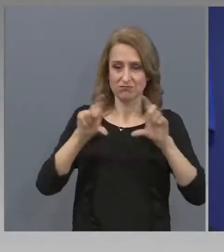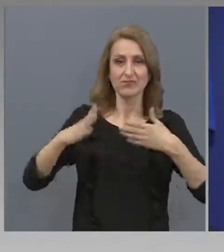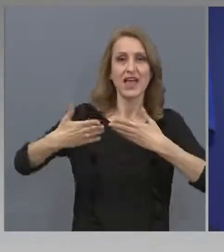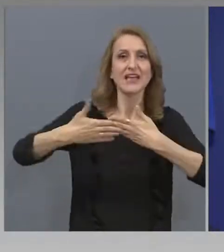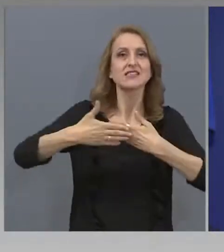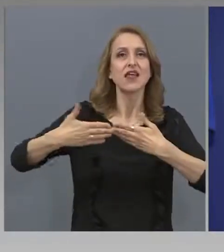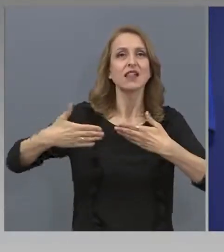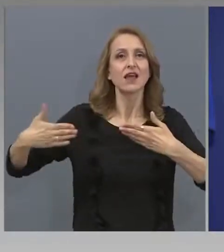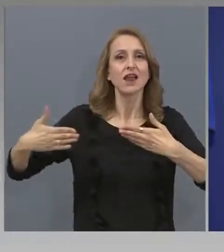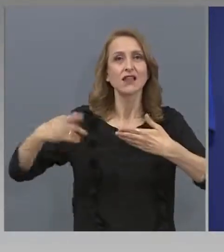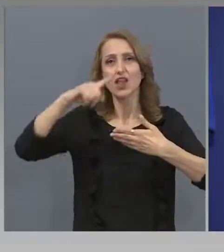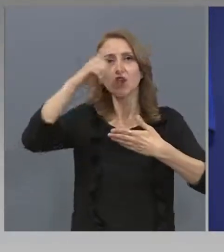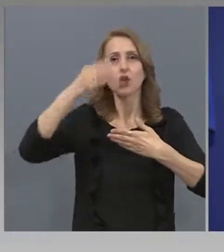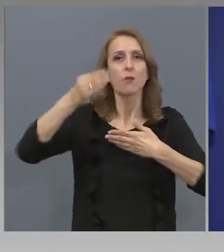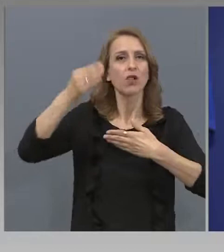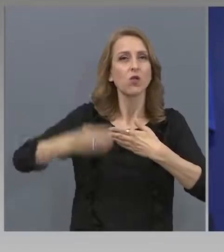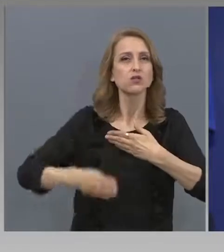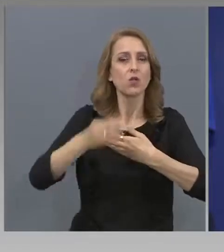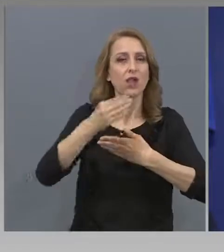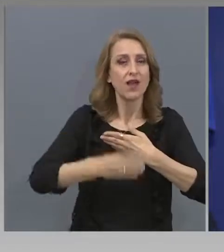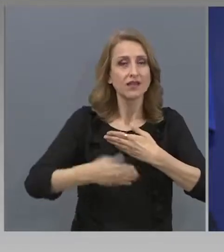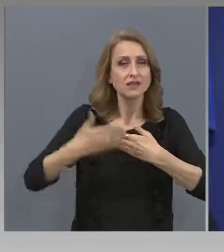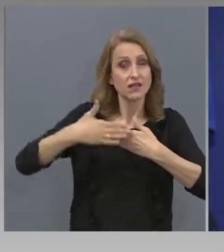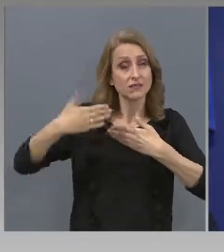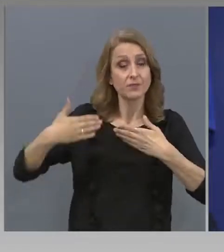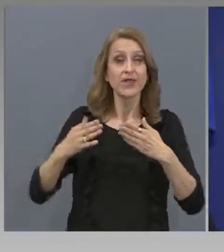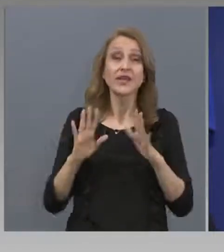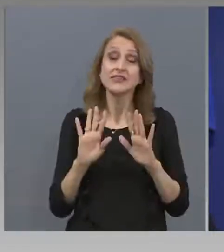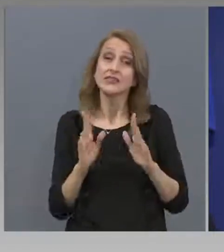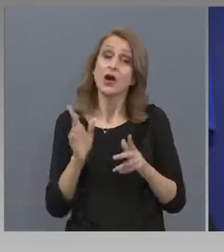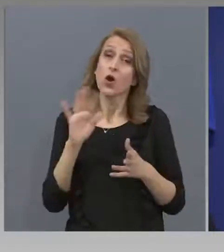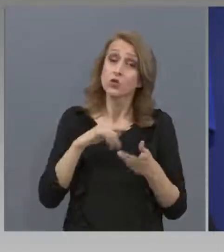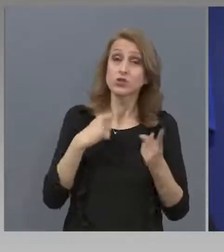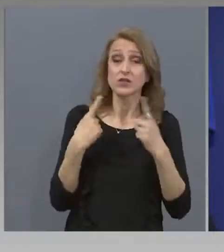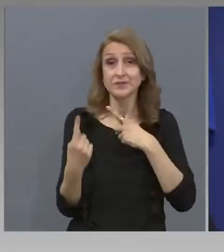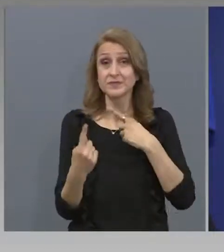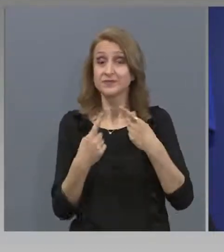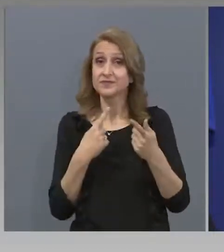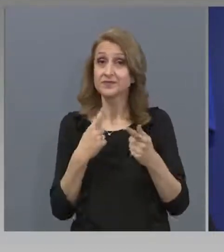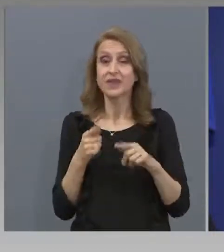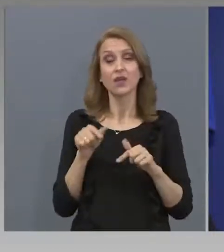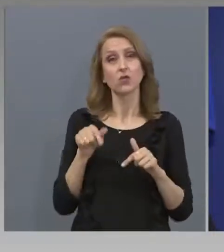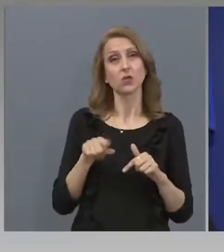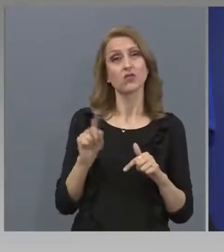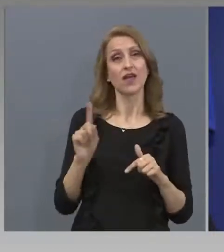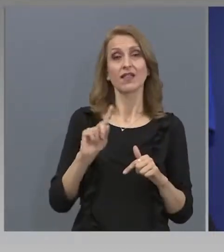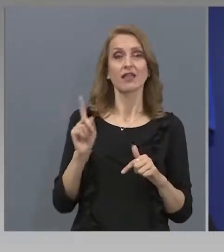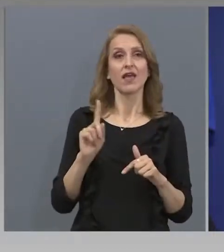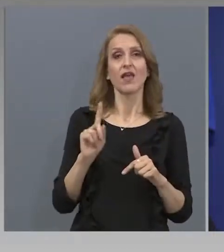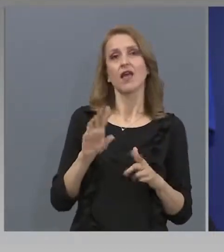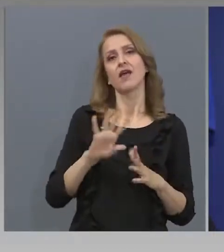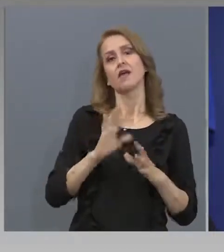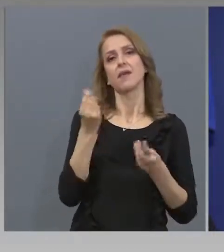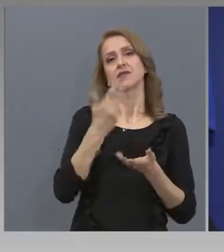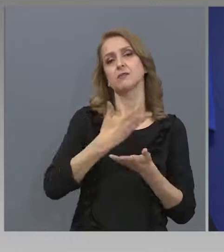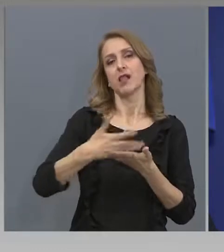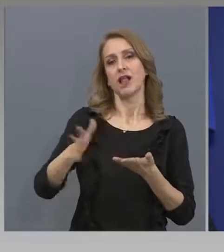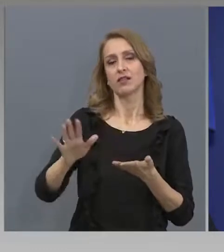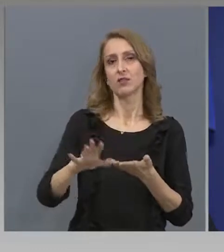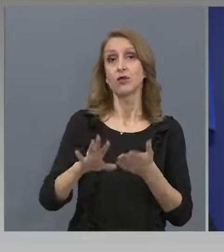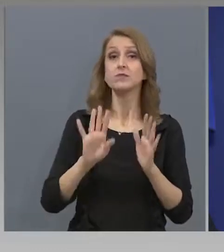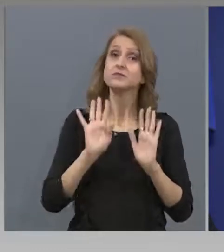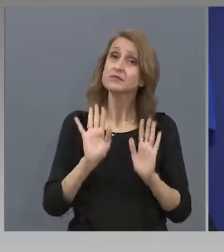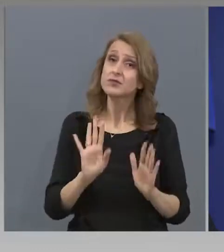условие, тъй като сме единодушни като коалиционни партнери, че то не трябва да бъде безвъзмездно, трябва да бъде с едно